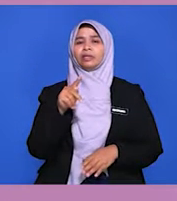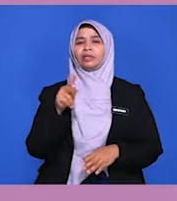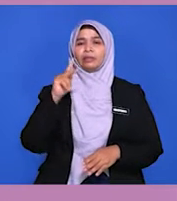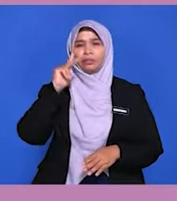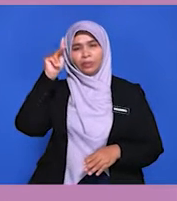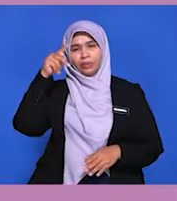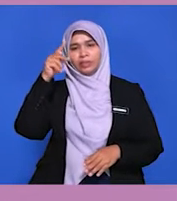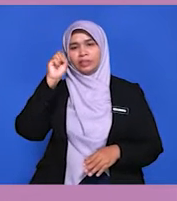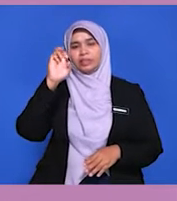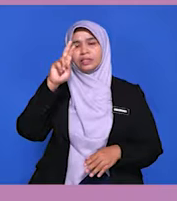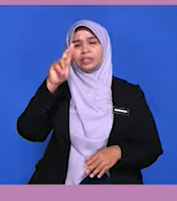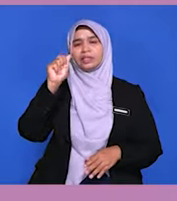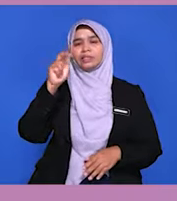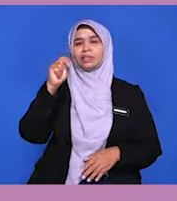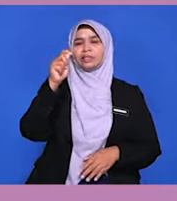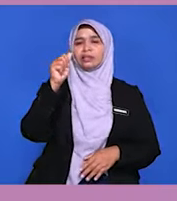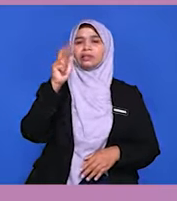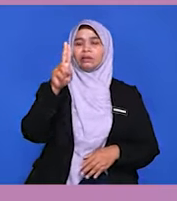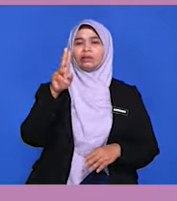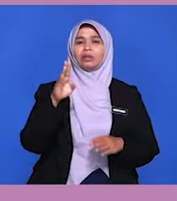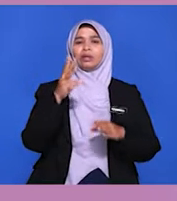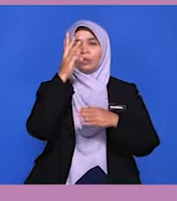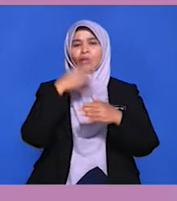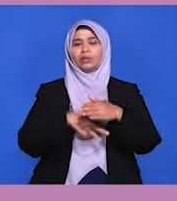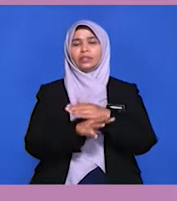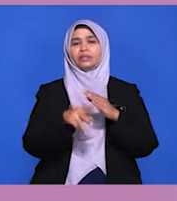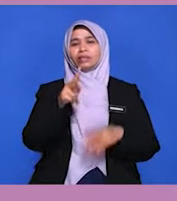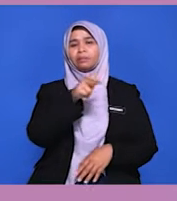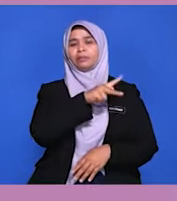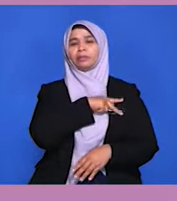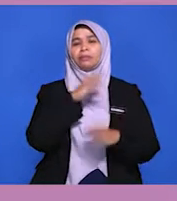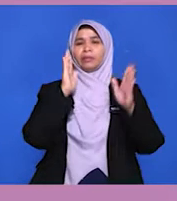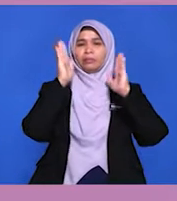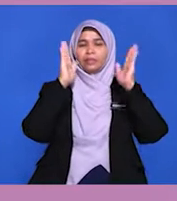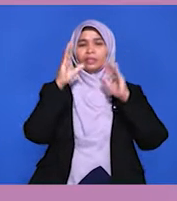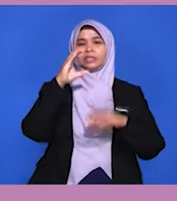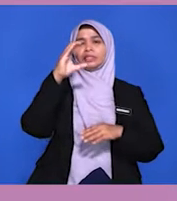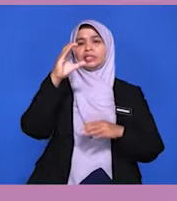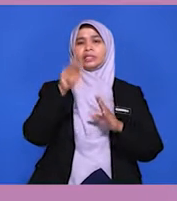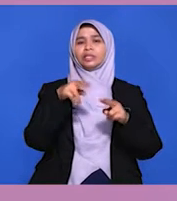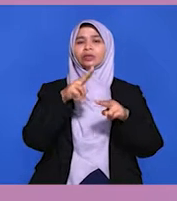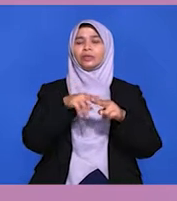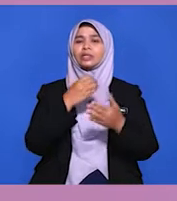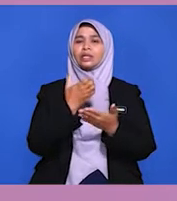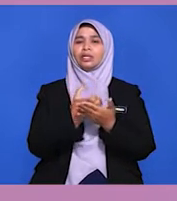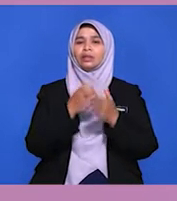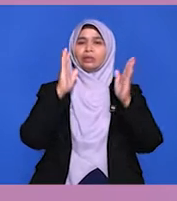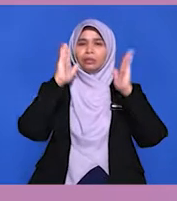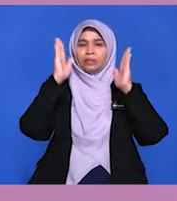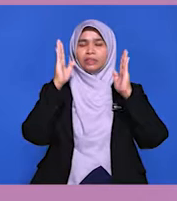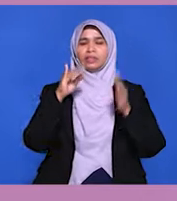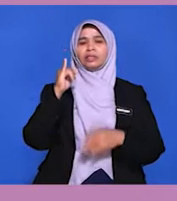serantau B. Wawasan pemimpin Malaysia C. Kedudukan ekonomi Malaysia D.